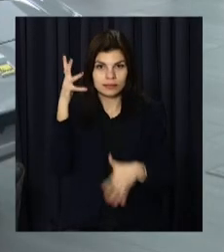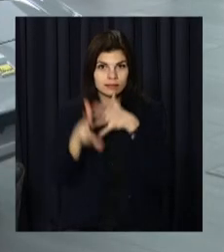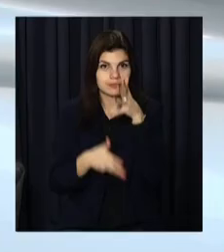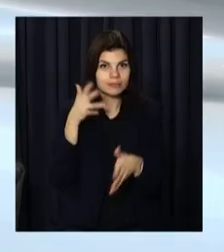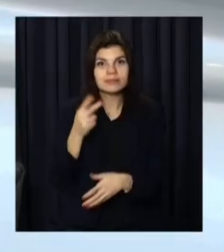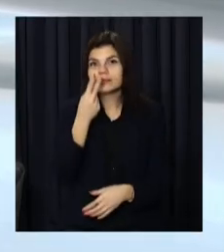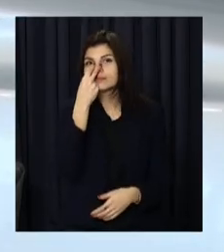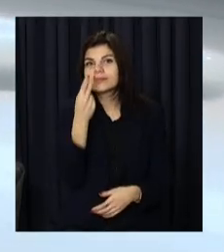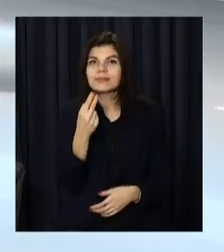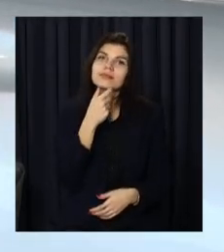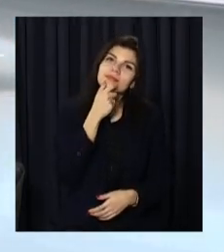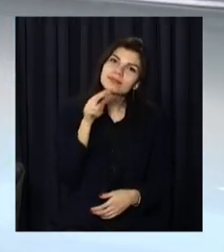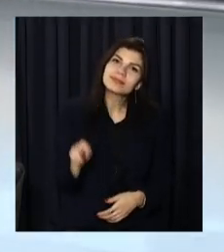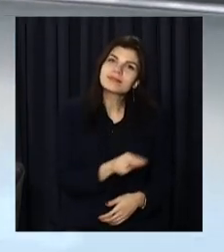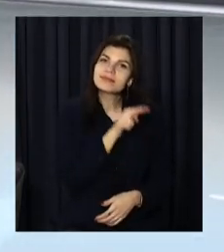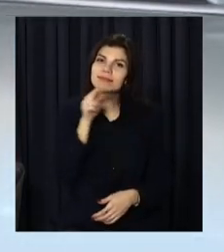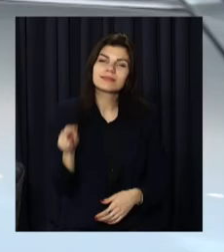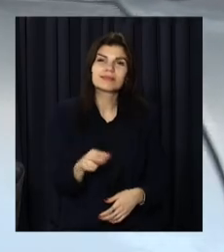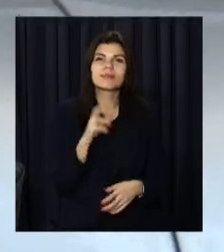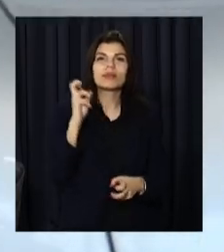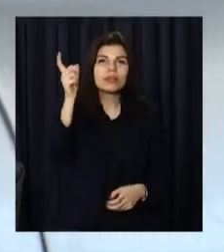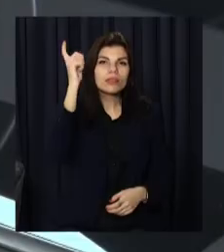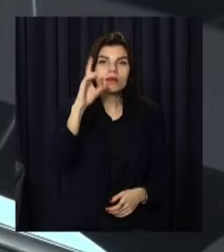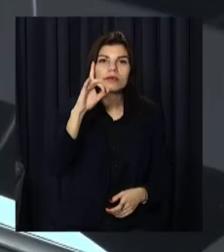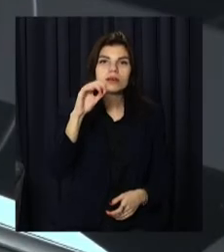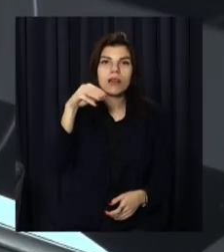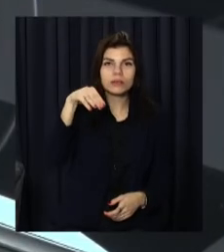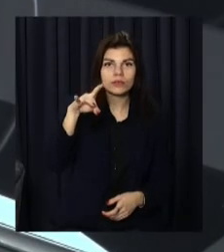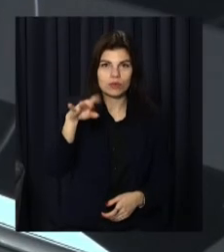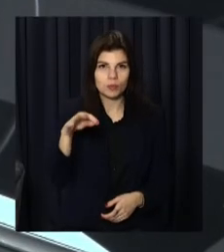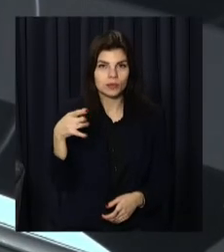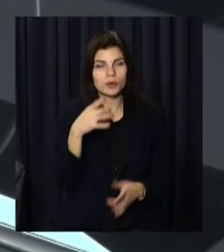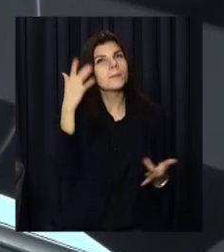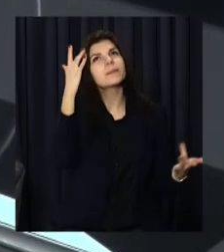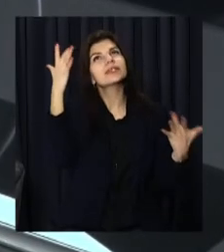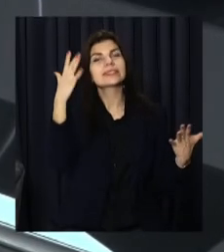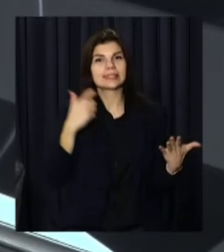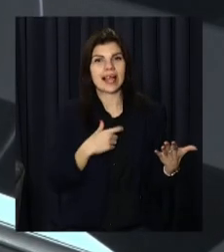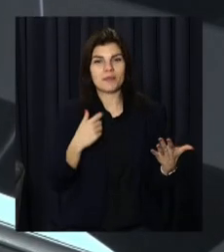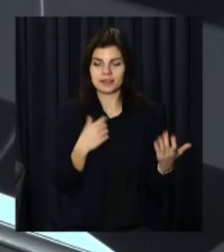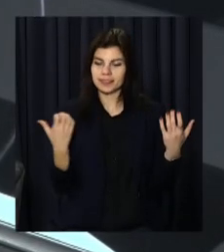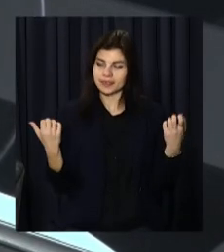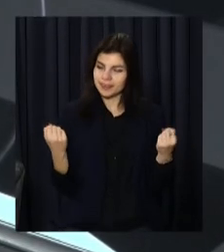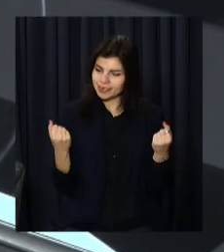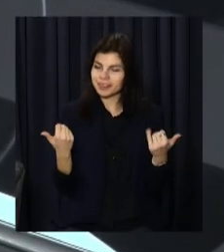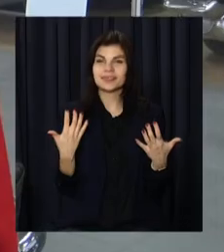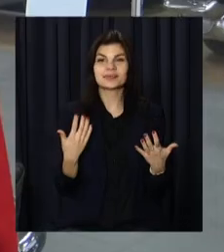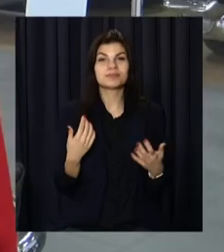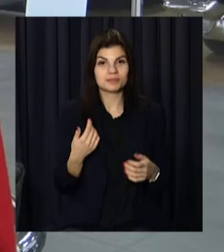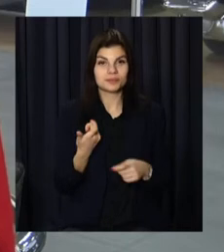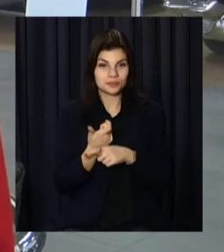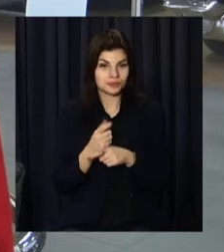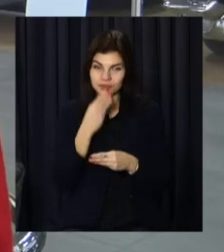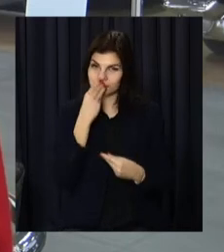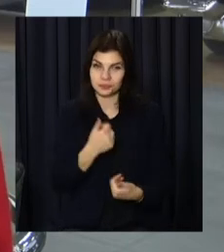відвідувачів, аби помилуватися витвором ретроавтопрому і, можливо, навіть уявити себе за кермом цієї легенди. Впечатляє сам по